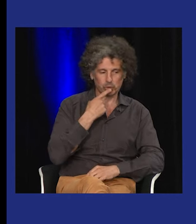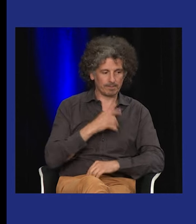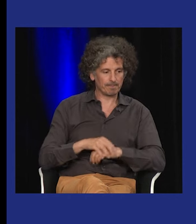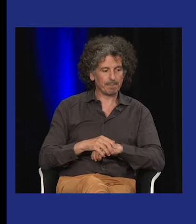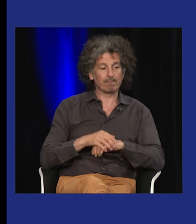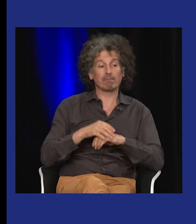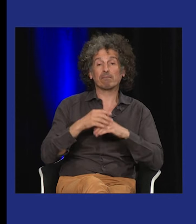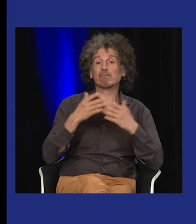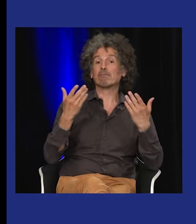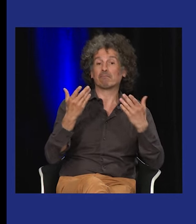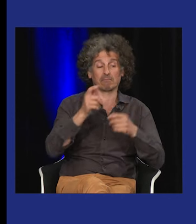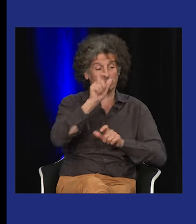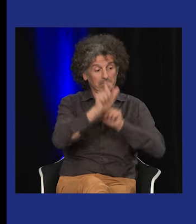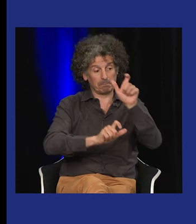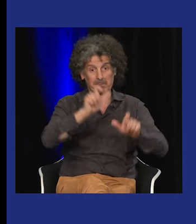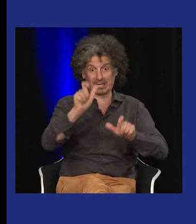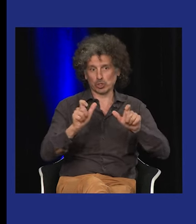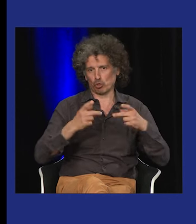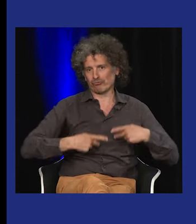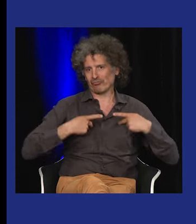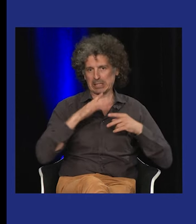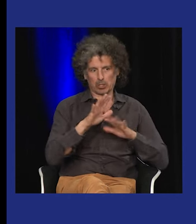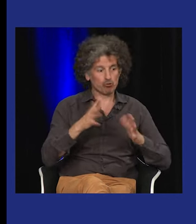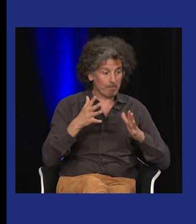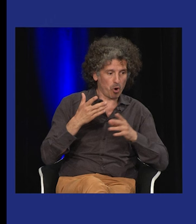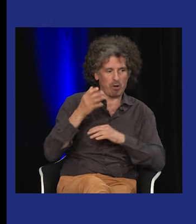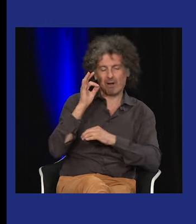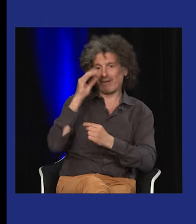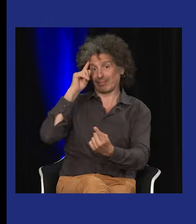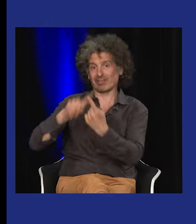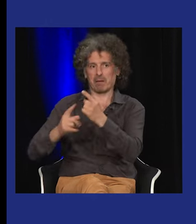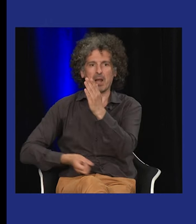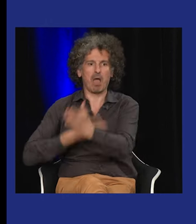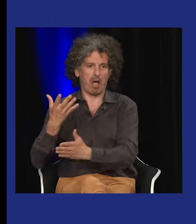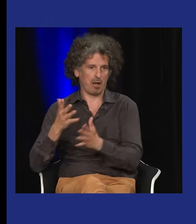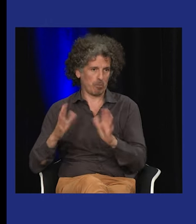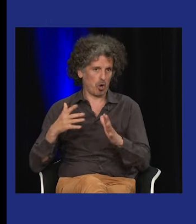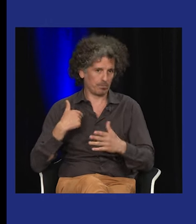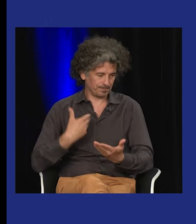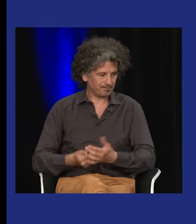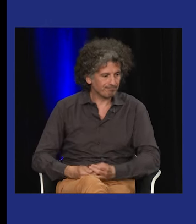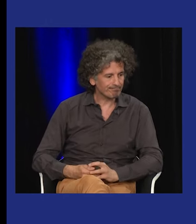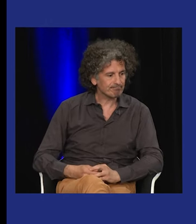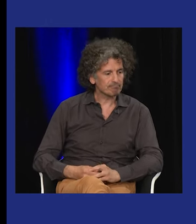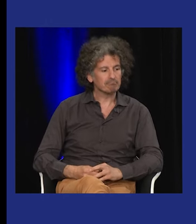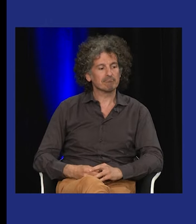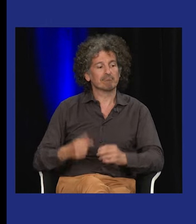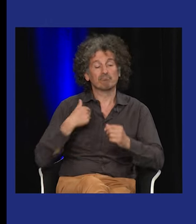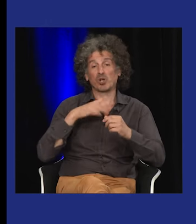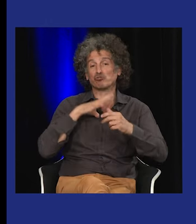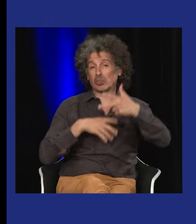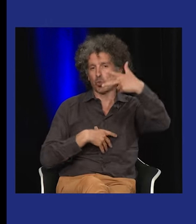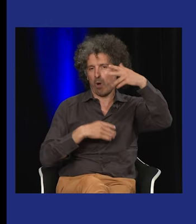Et là, on va parler plutôt des expériences sourdes. Donc, des personnes qui ont vécu